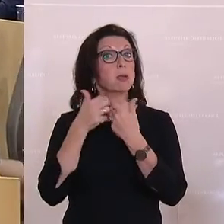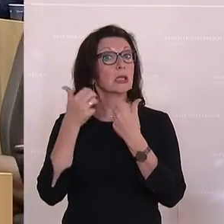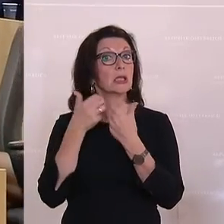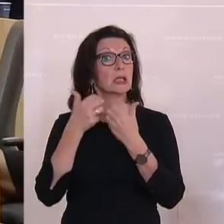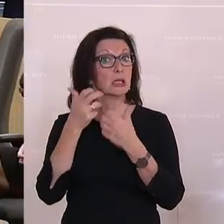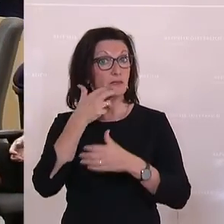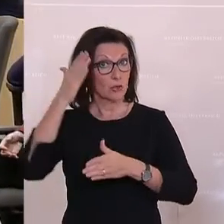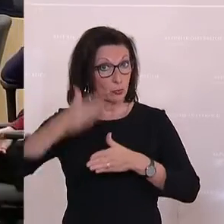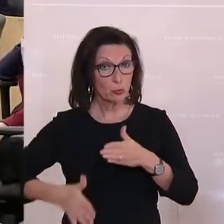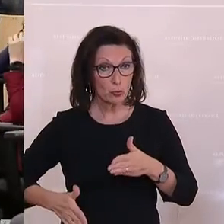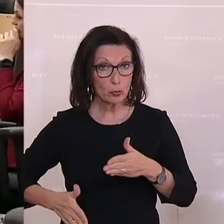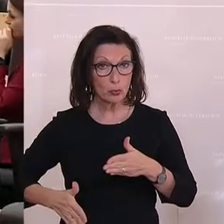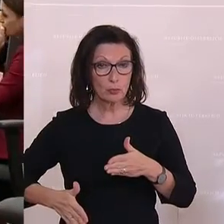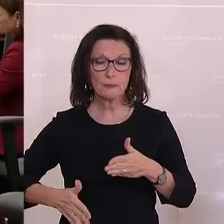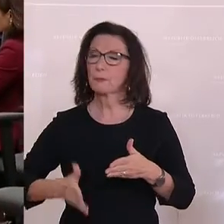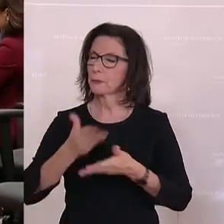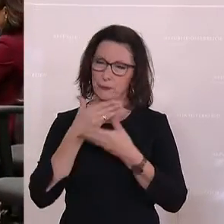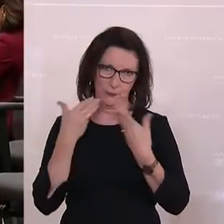LGBTQI-Personen geschlossen.